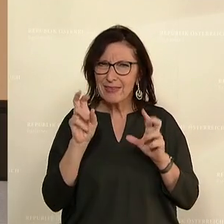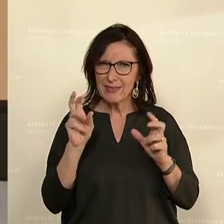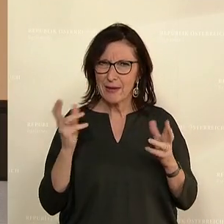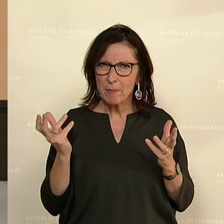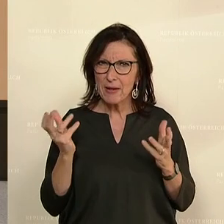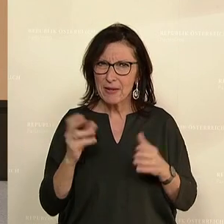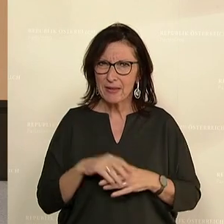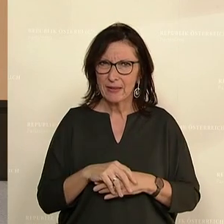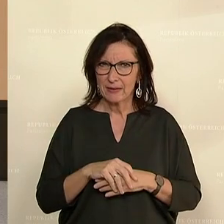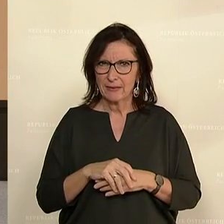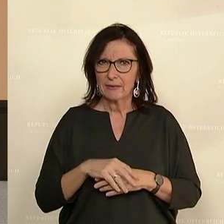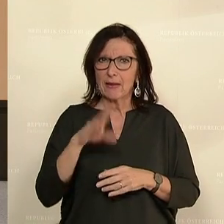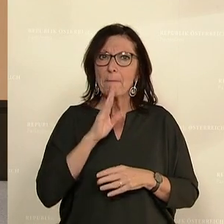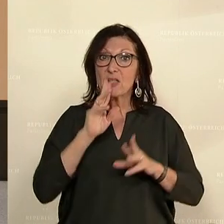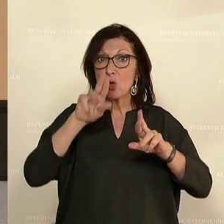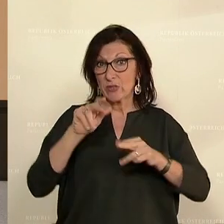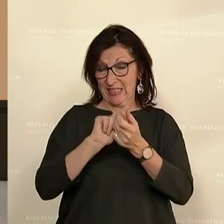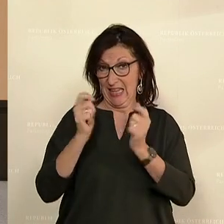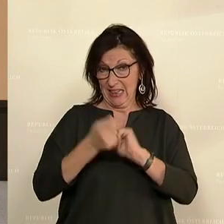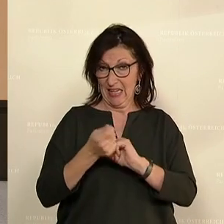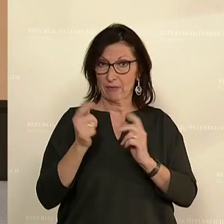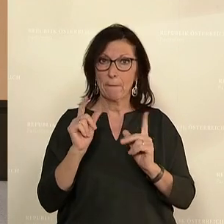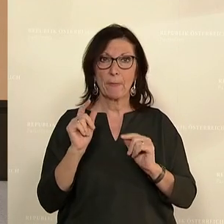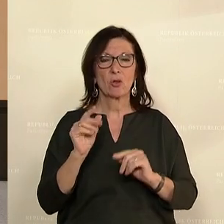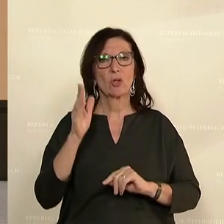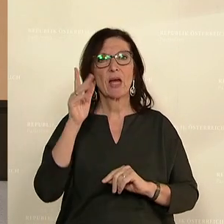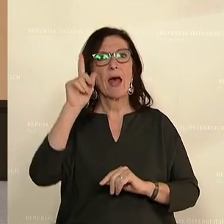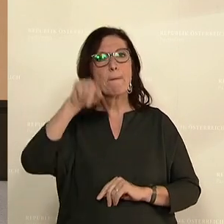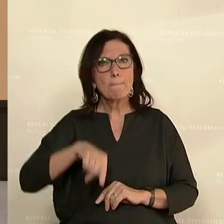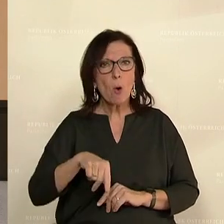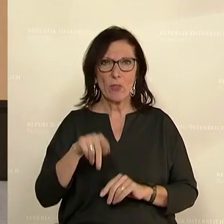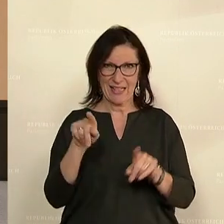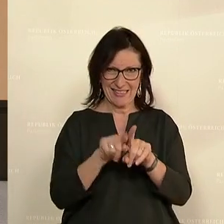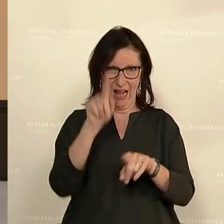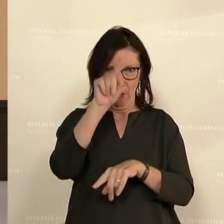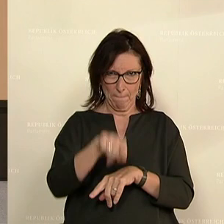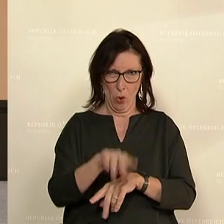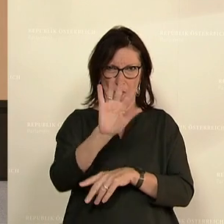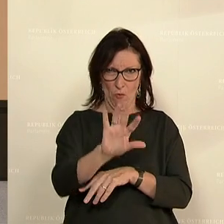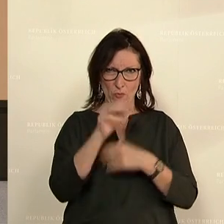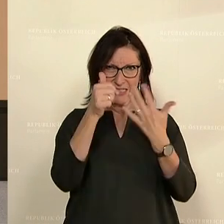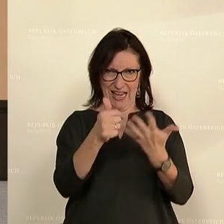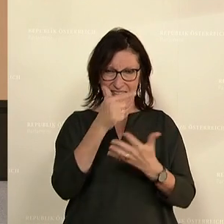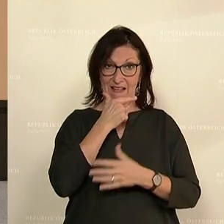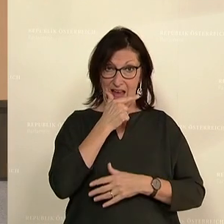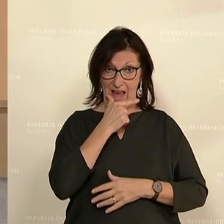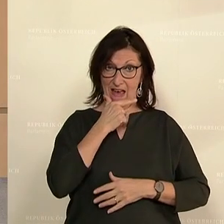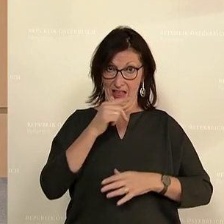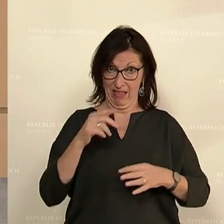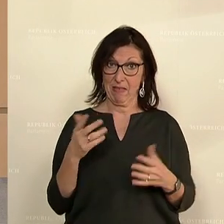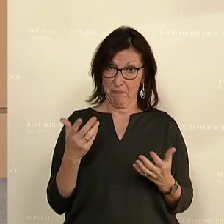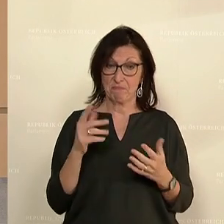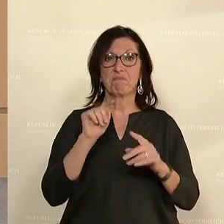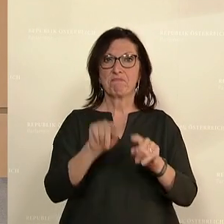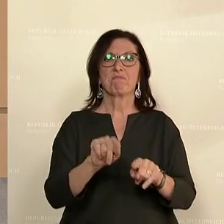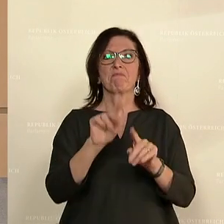die Änderung beim Pensionsrecht, dass man jetzt dann wirklich im Monat, in dem man das 65. Lebensjahr erreicht, in Pension gehen kann und